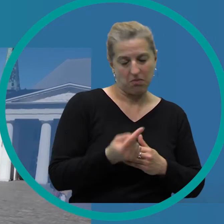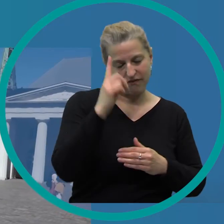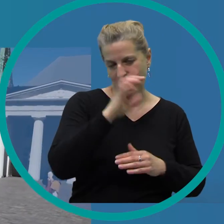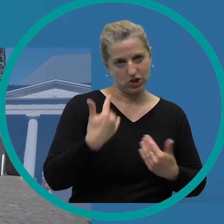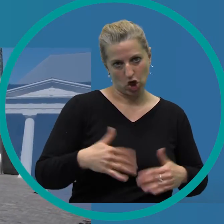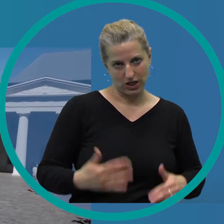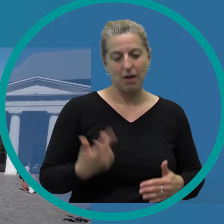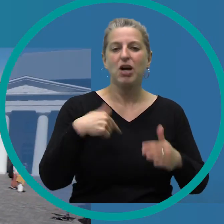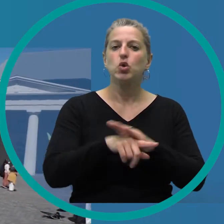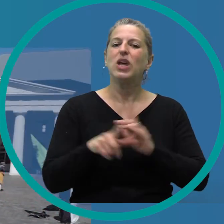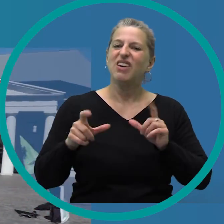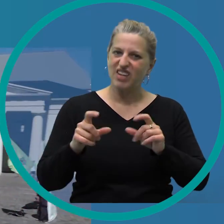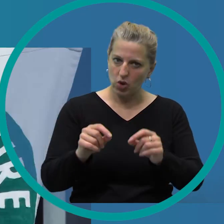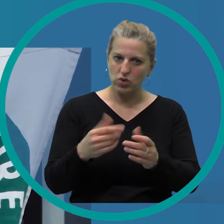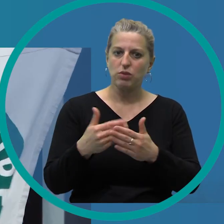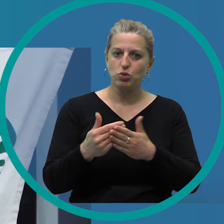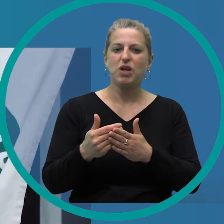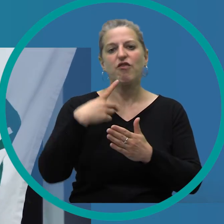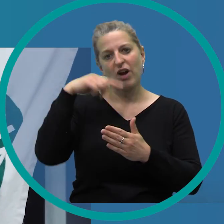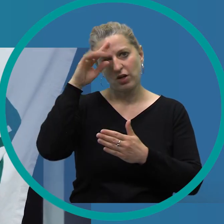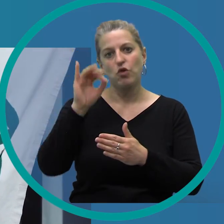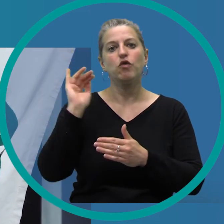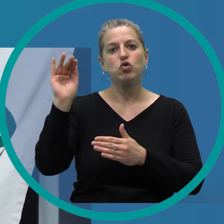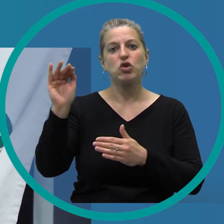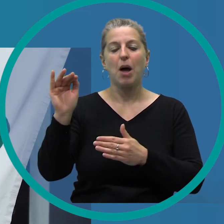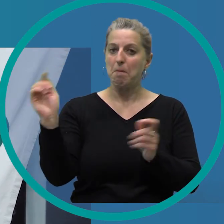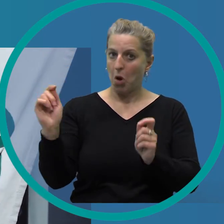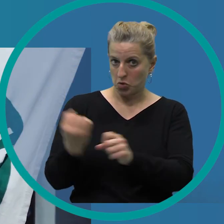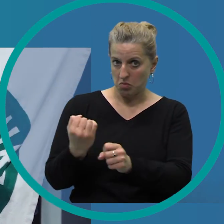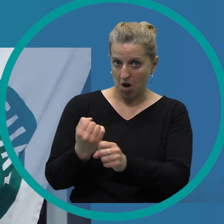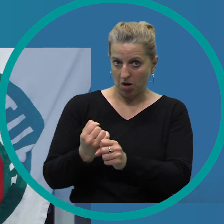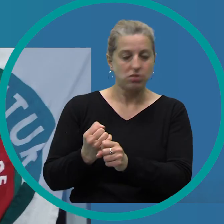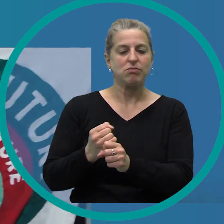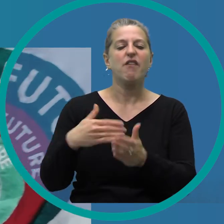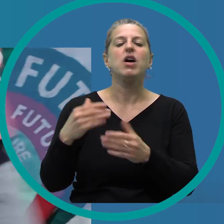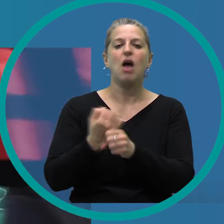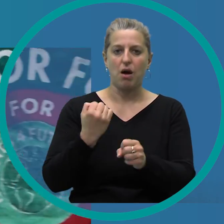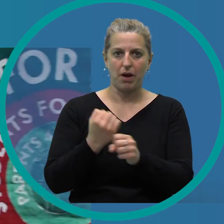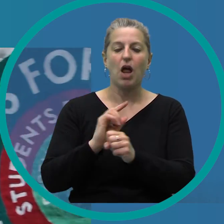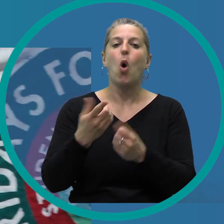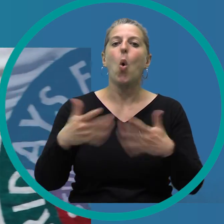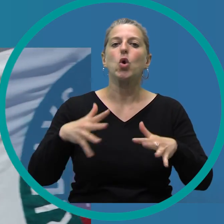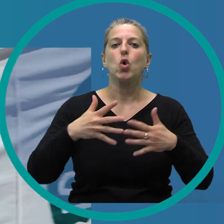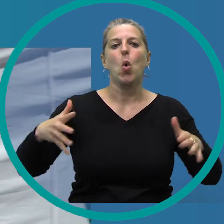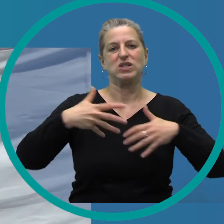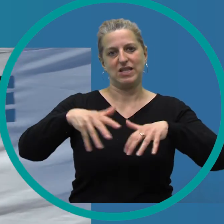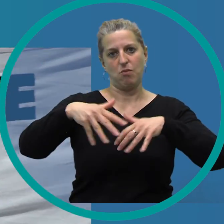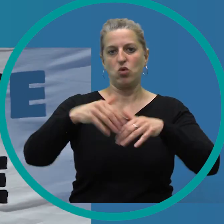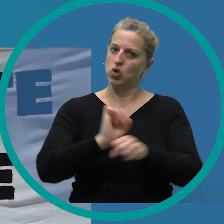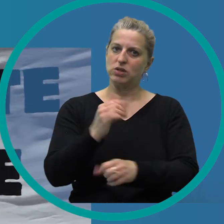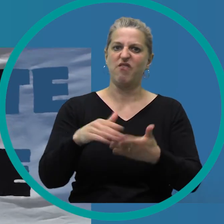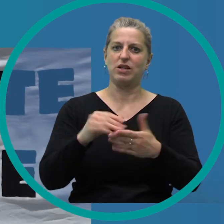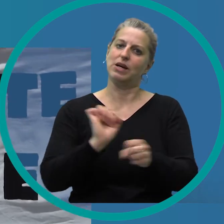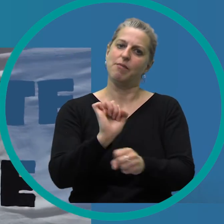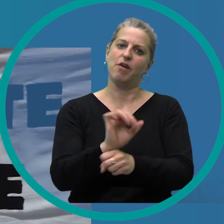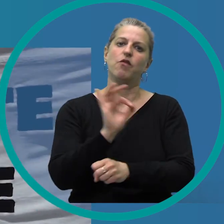ist jedoch, dass durch den Virus Organisationen wie Fridays for Future ihre Arbeit nicht ruhen lassen und auch ohne große Demonstrationen für den Klimaschutz kämpfen werden.